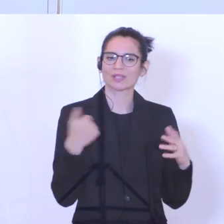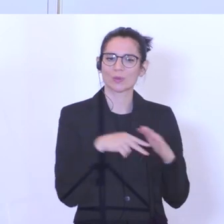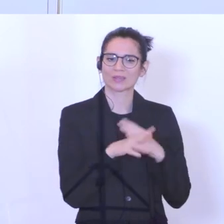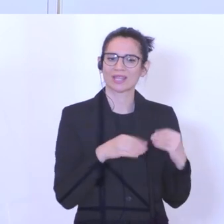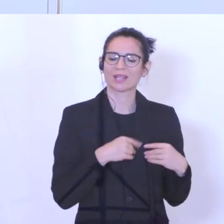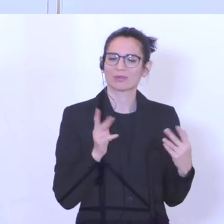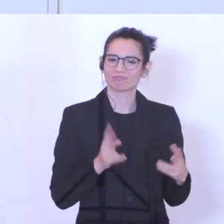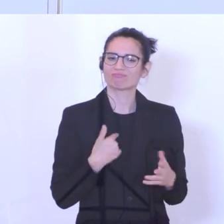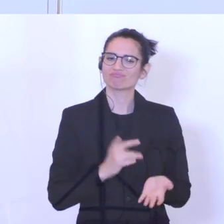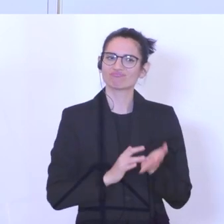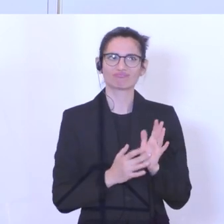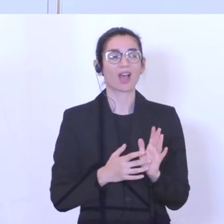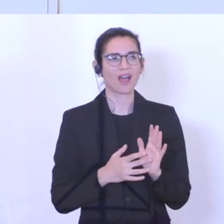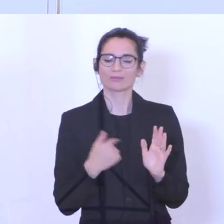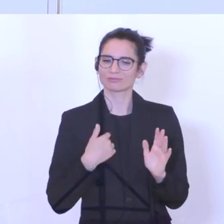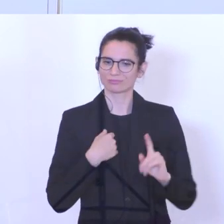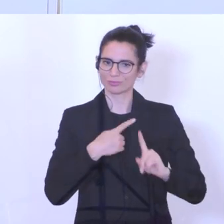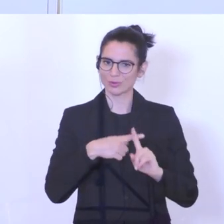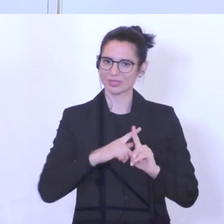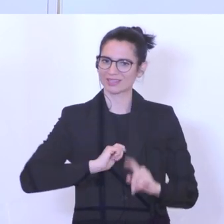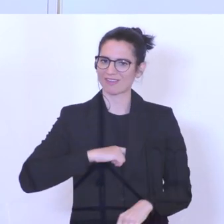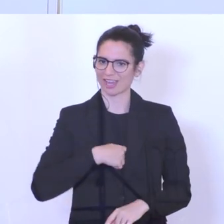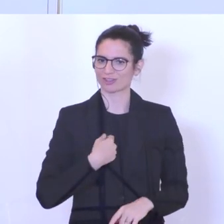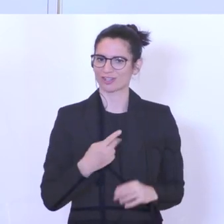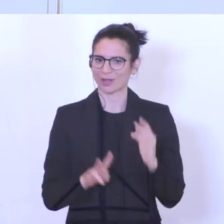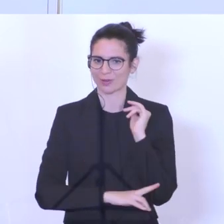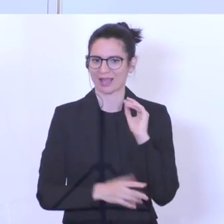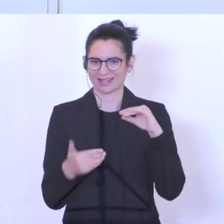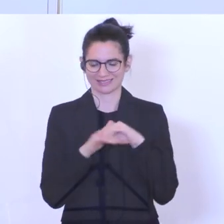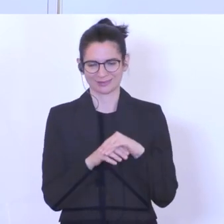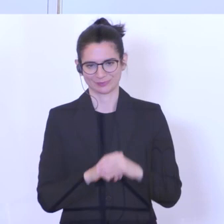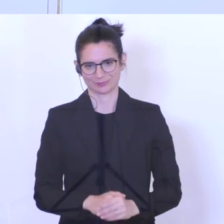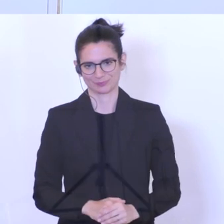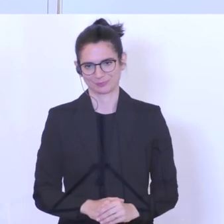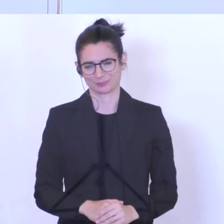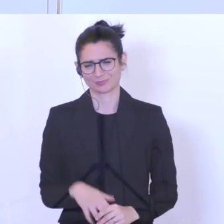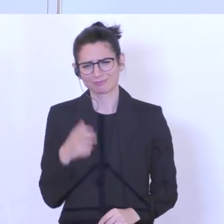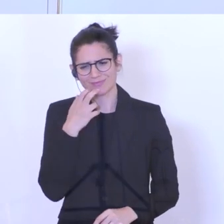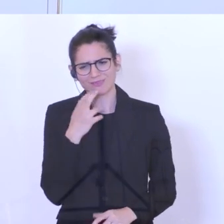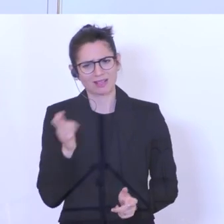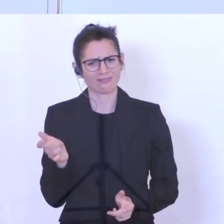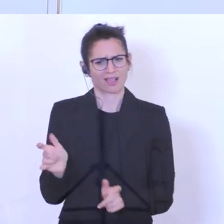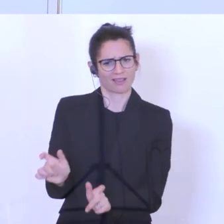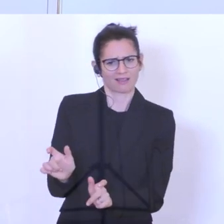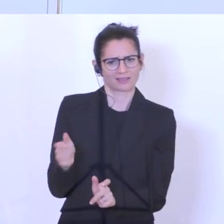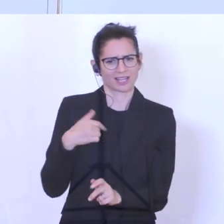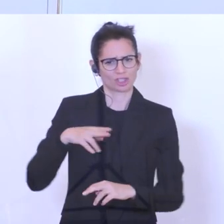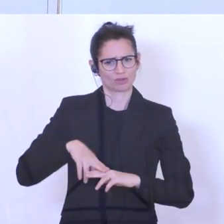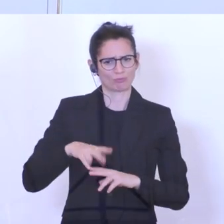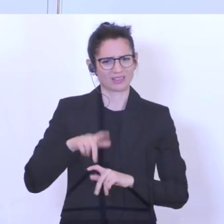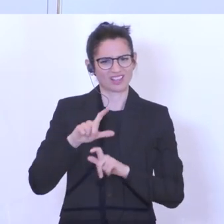dass sie sich auszahlt, Lehrlinge aufzunehmen, und was wir auf jeden Fall verhindern müssen, ist, dass es nachher zu einem